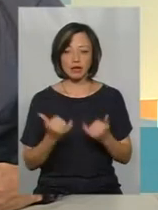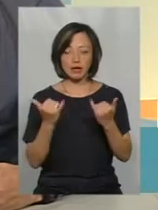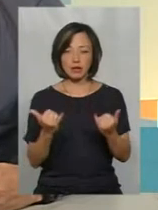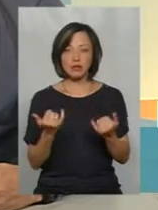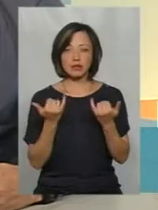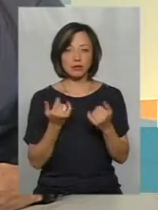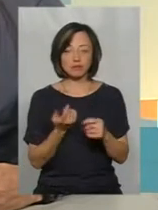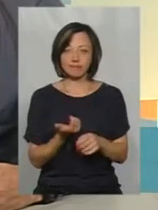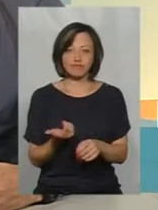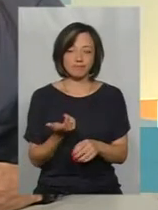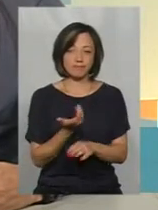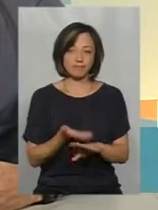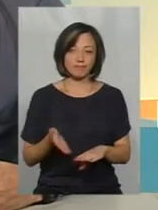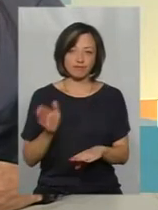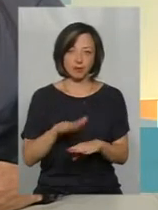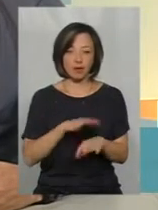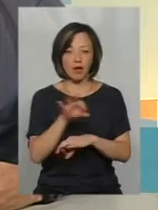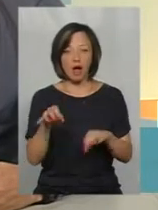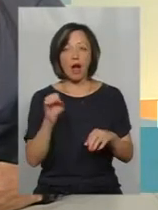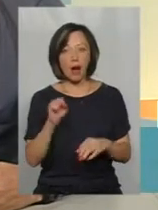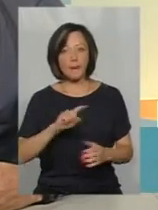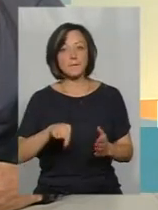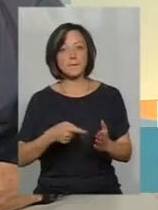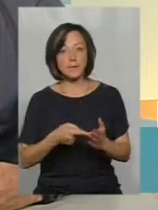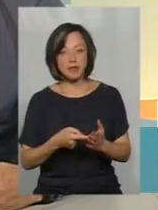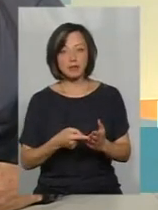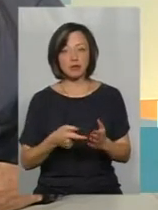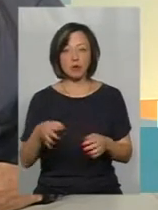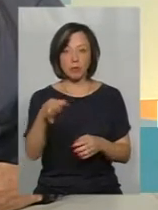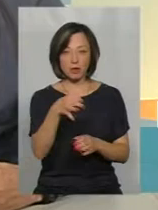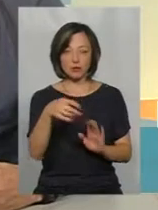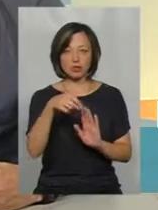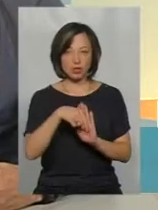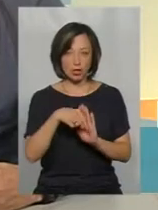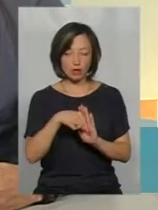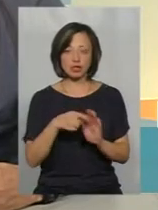сьогодні непосильні проекти. А щодо міст, зокрема, міст обласного значення,